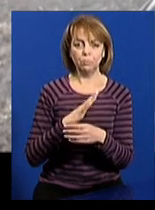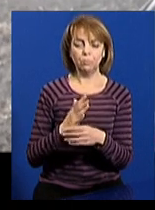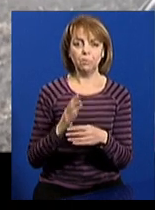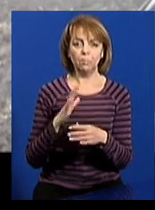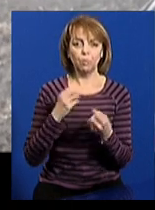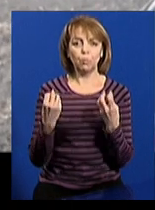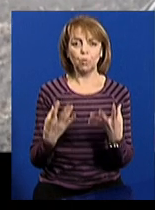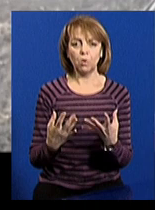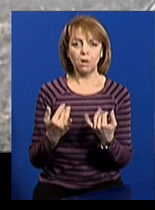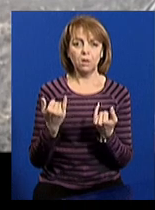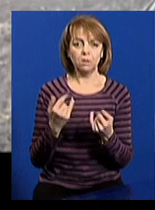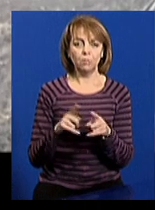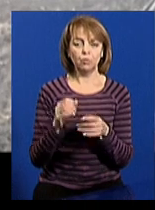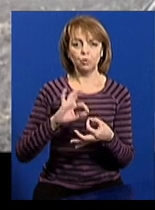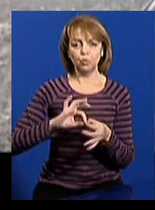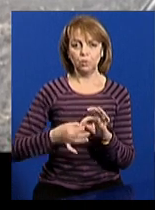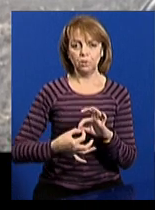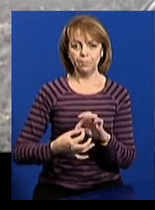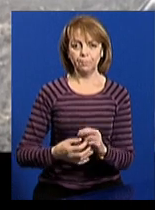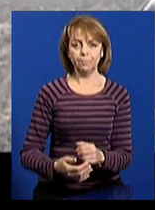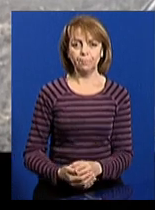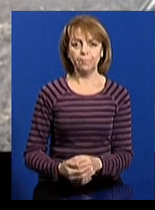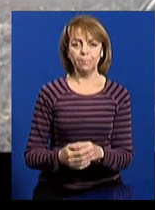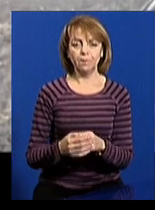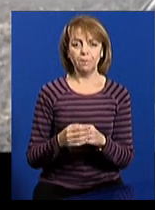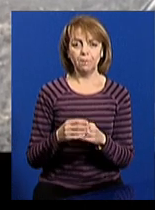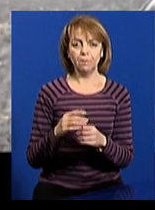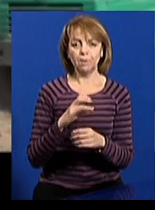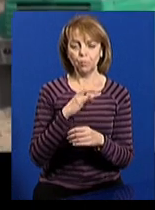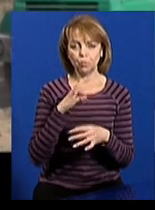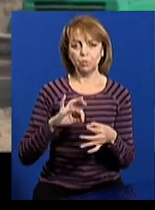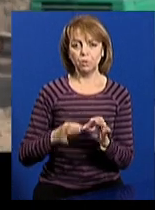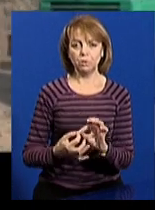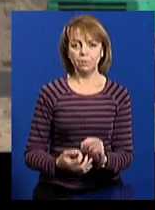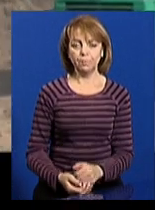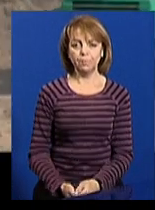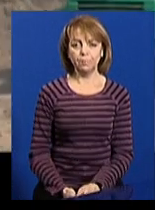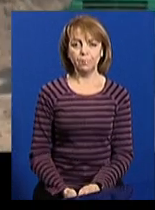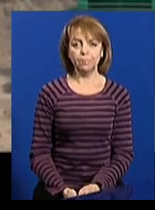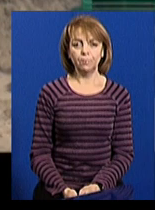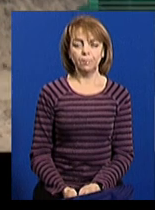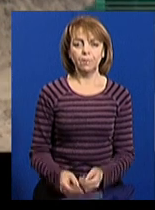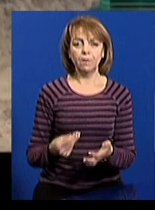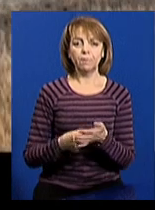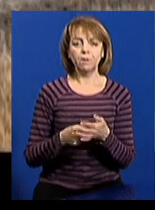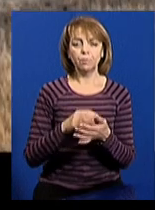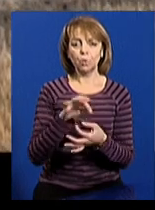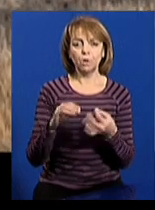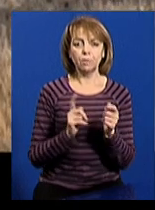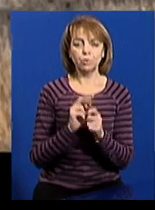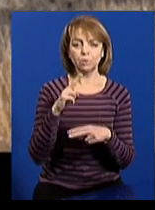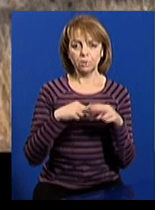Було проще, зараз трохи слежній стало. Не трохи, а слежній стало. Вартість проєкту на початку